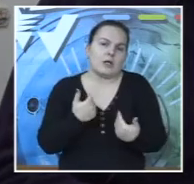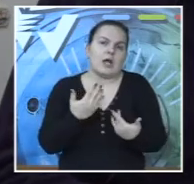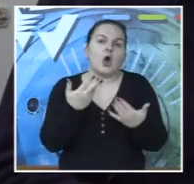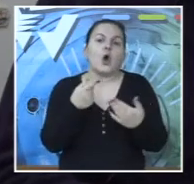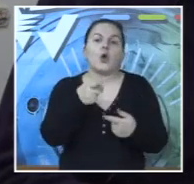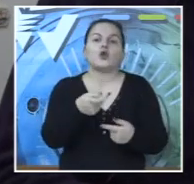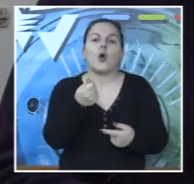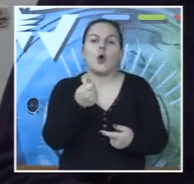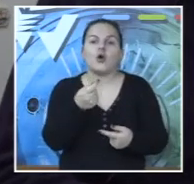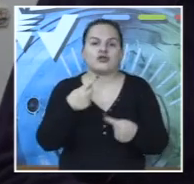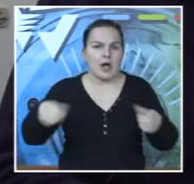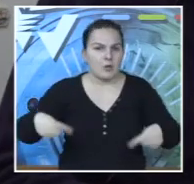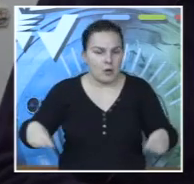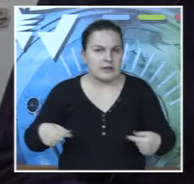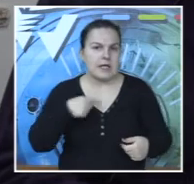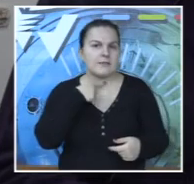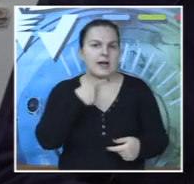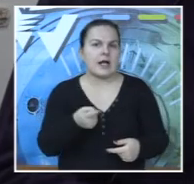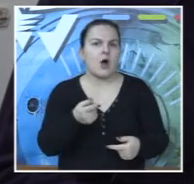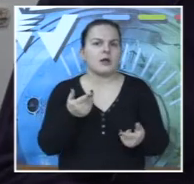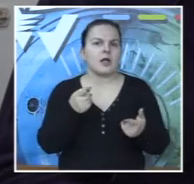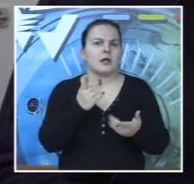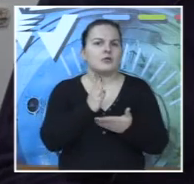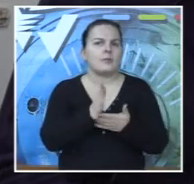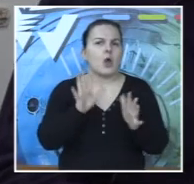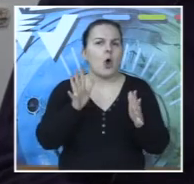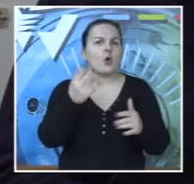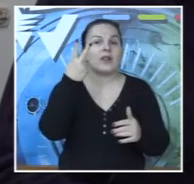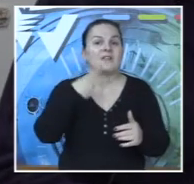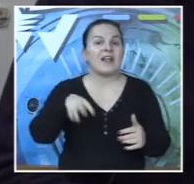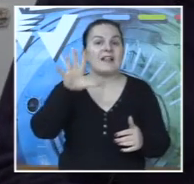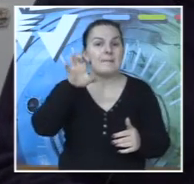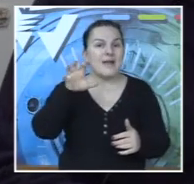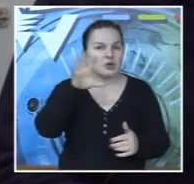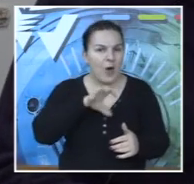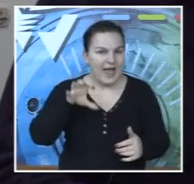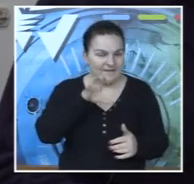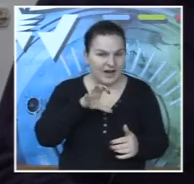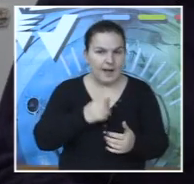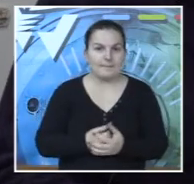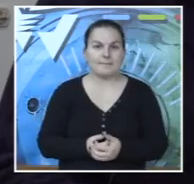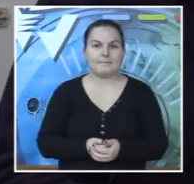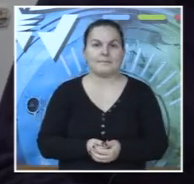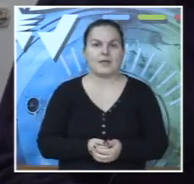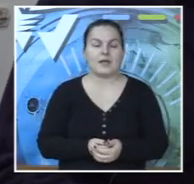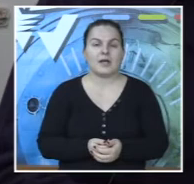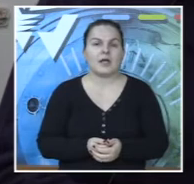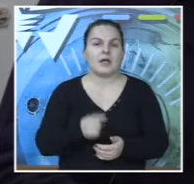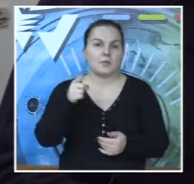ponudili. Prikraso koliko to košta. Ja sam reko da to košta ne dobro dvijepo hiljade evra. i